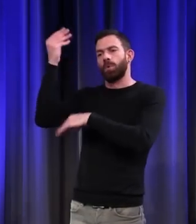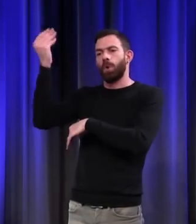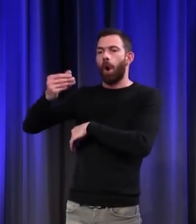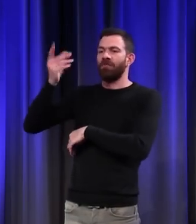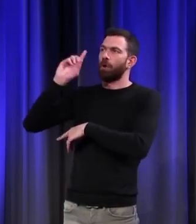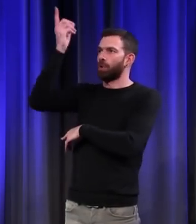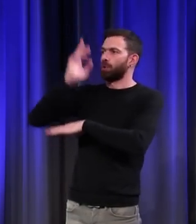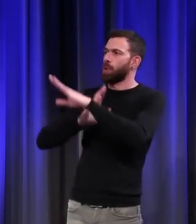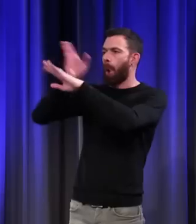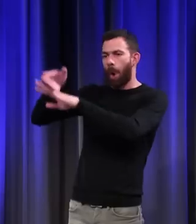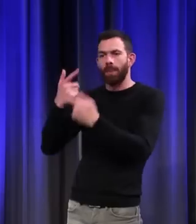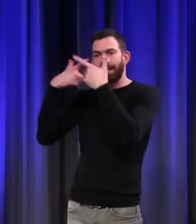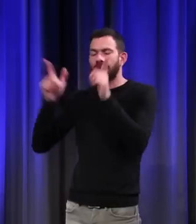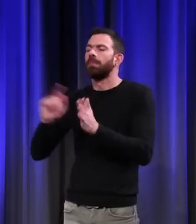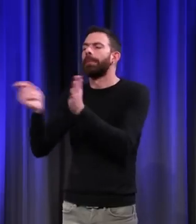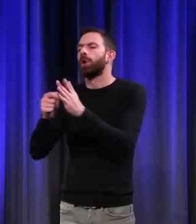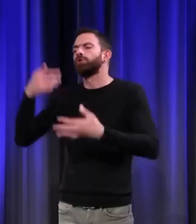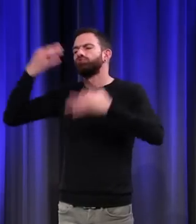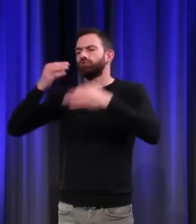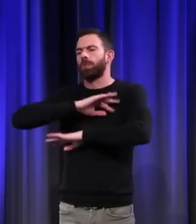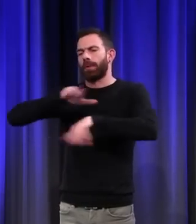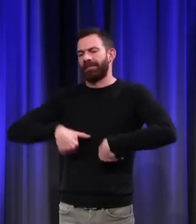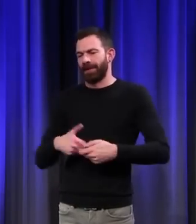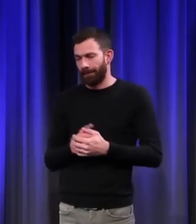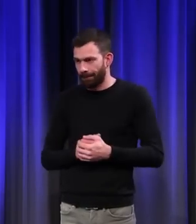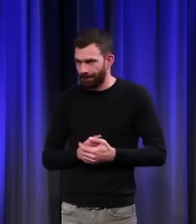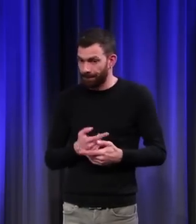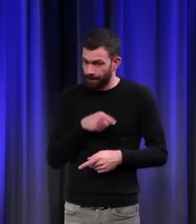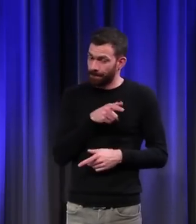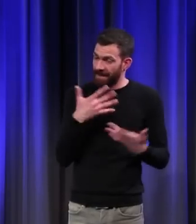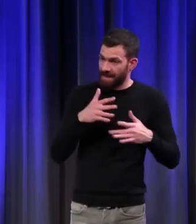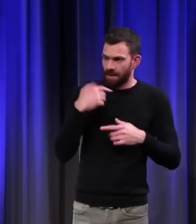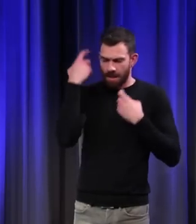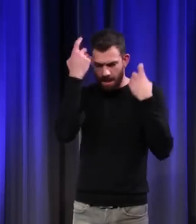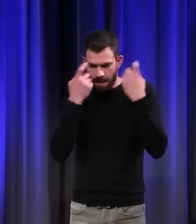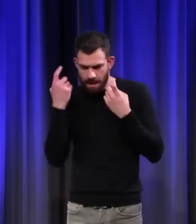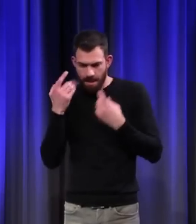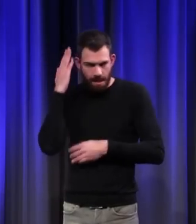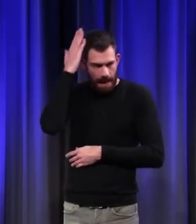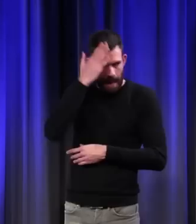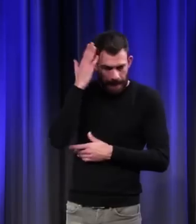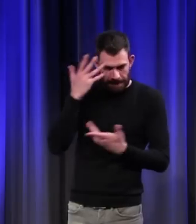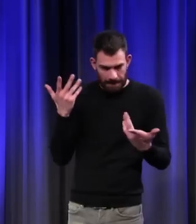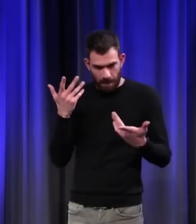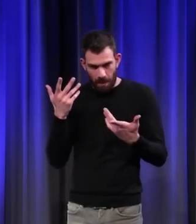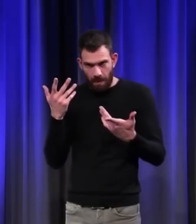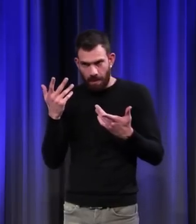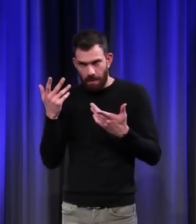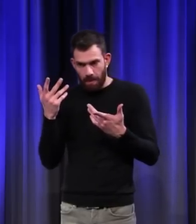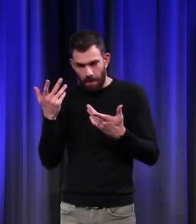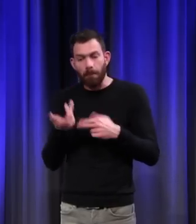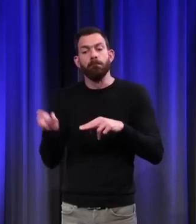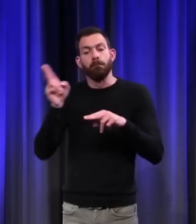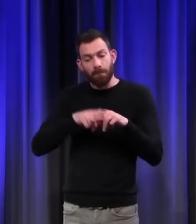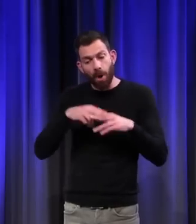du jugement dernier. Donc, on se pose des questions. Est-ce que les animaux ressuscitent vraiment après la